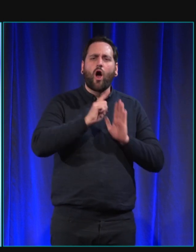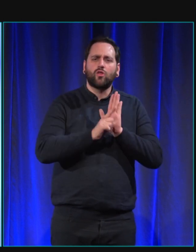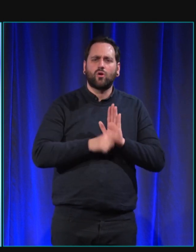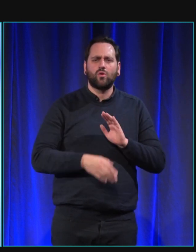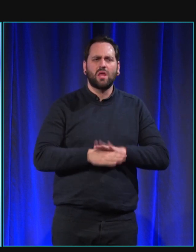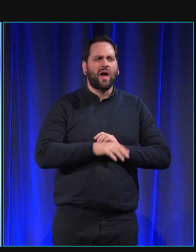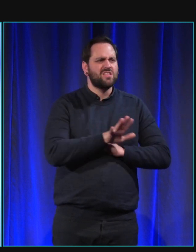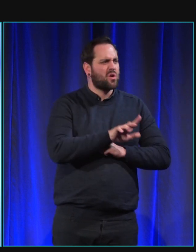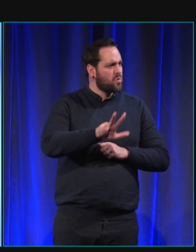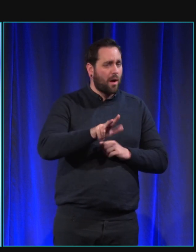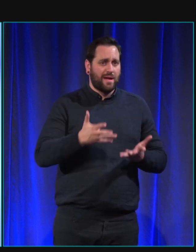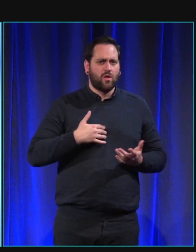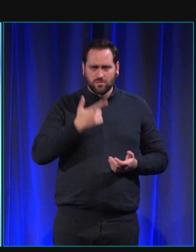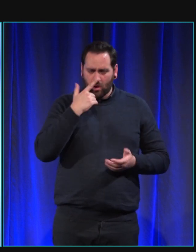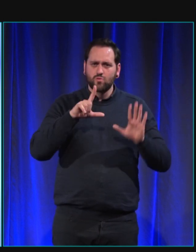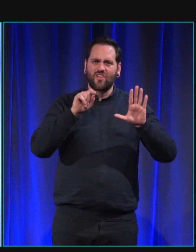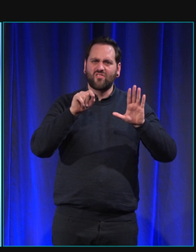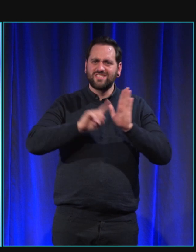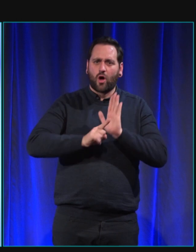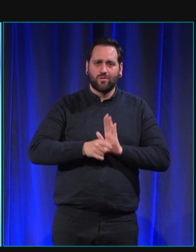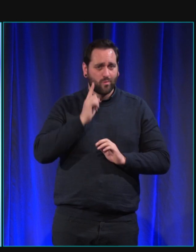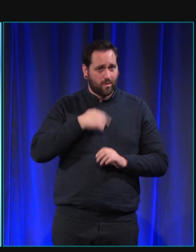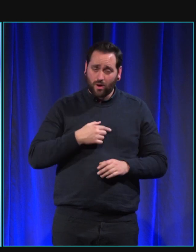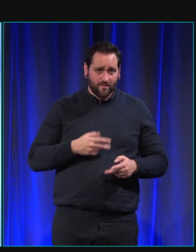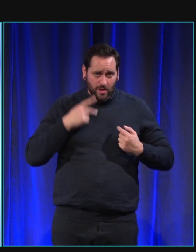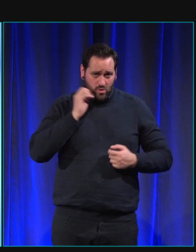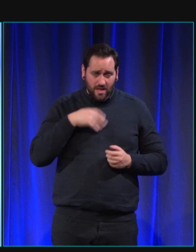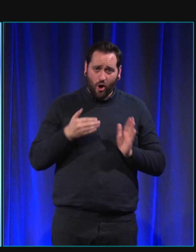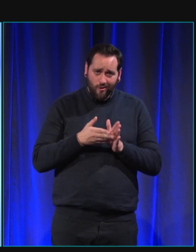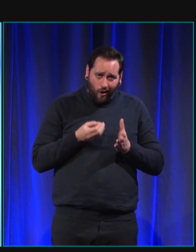'est drôle de lui apprendre des ordres et puis au quotidien j'ai dû lui apprendre des choses